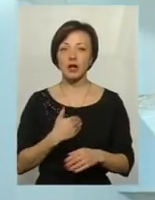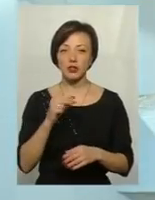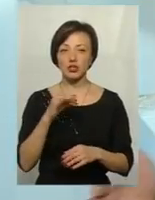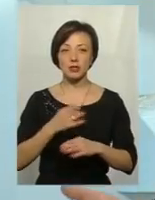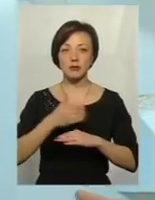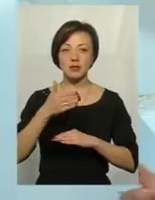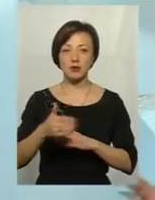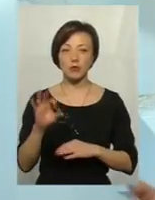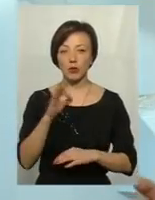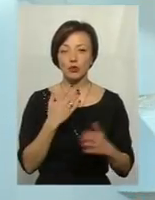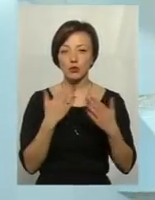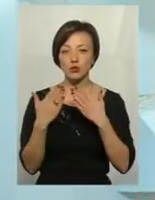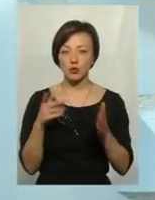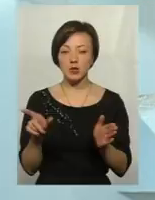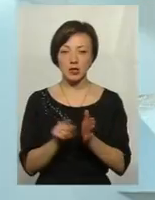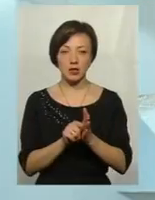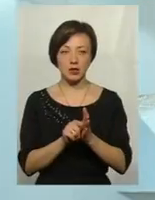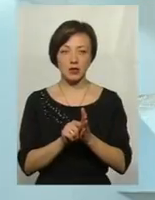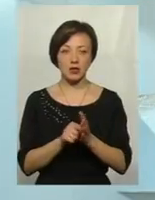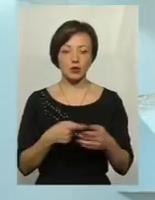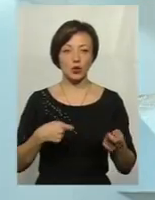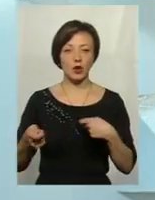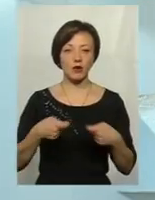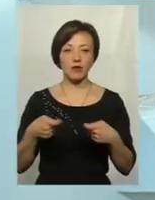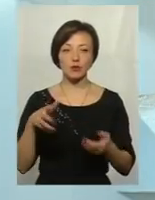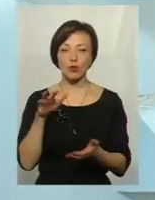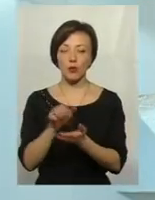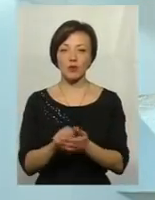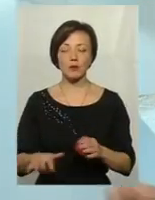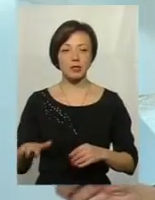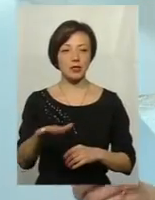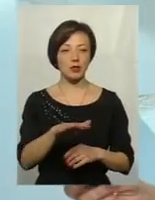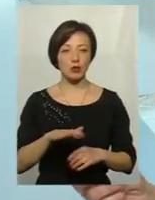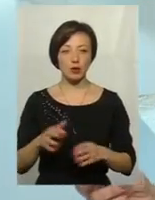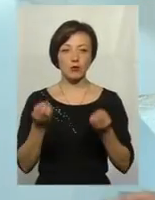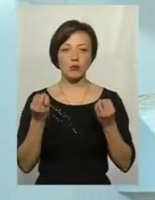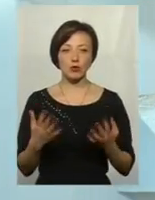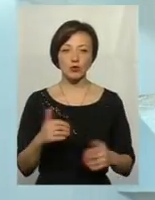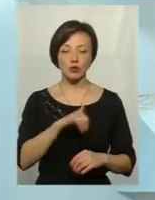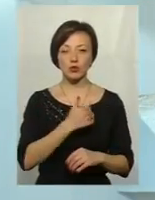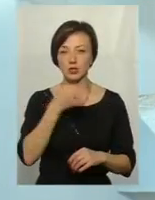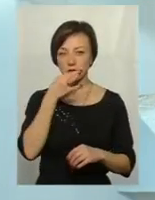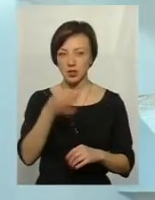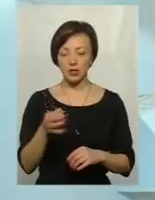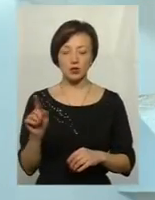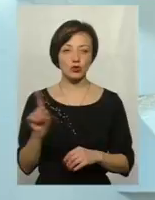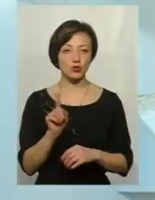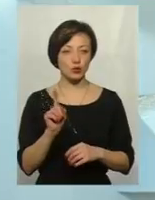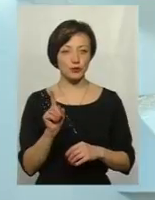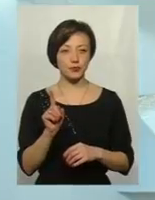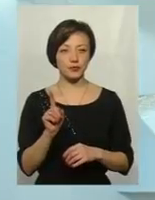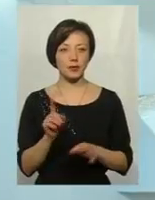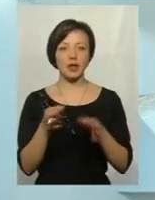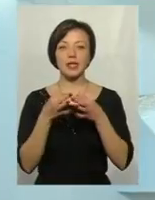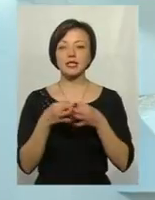запізнілим, там, стосунки з торгівля з окупованими територіями. Просто хочу зазначити, що, знову ж таки,